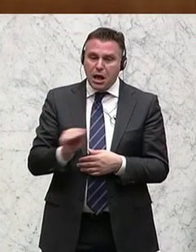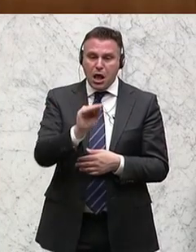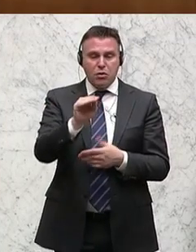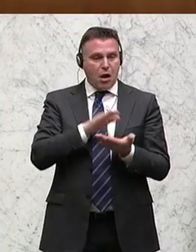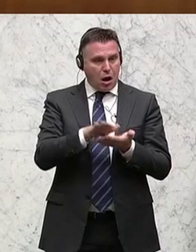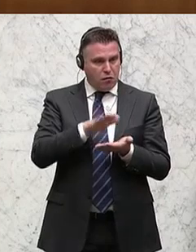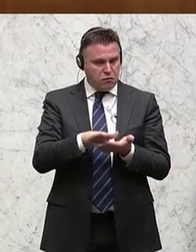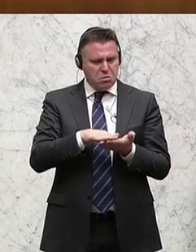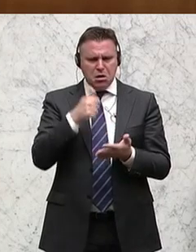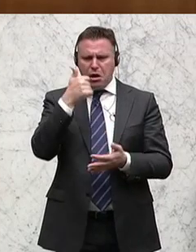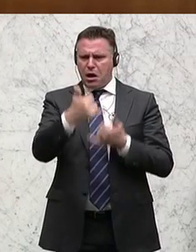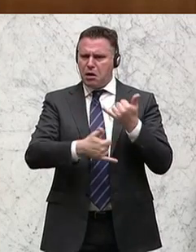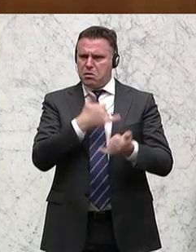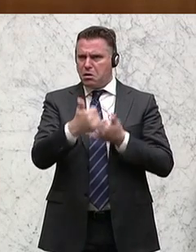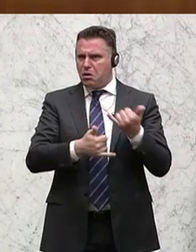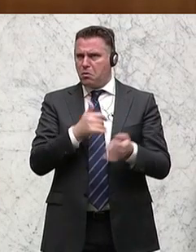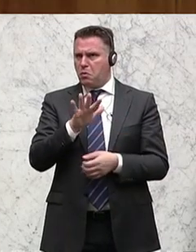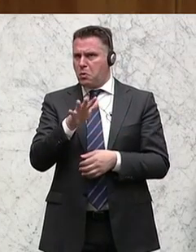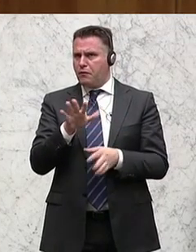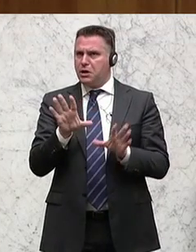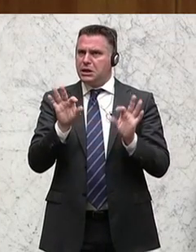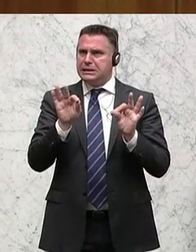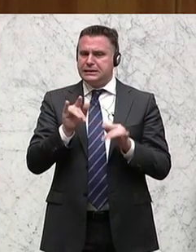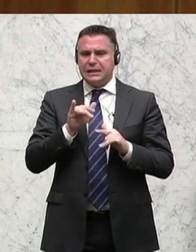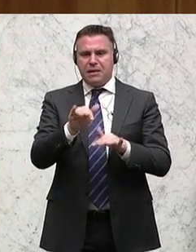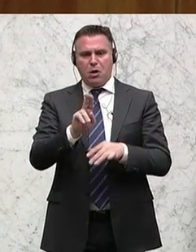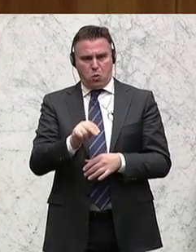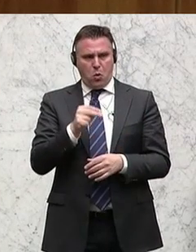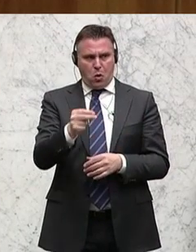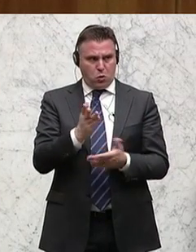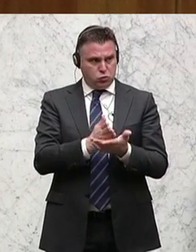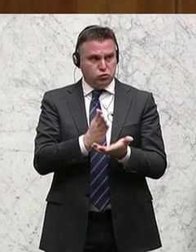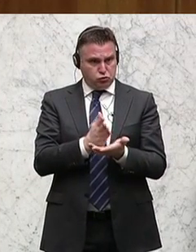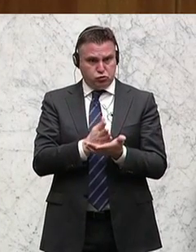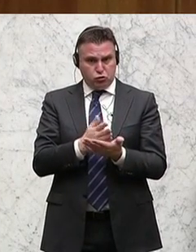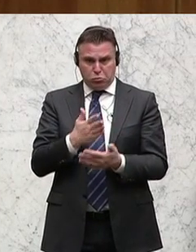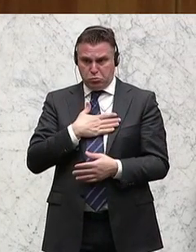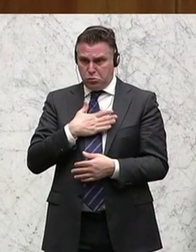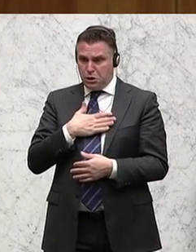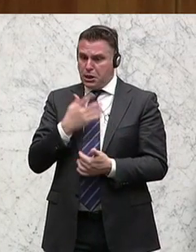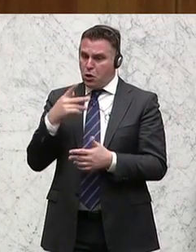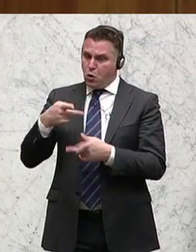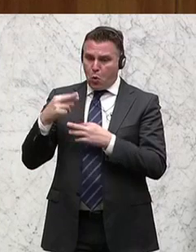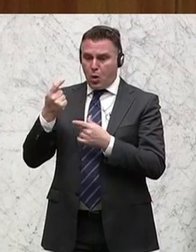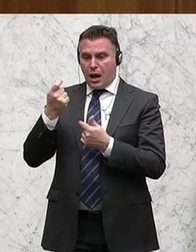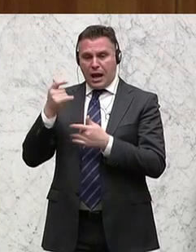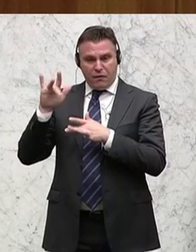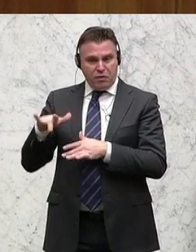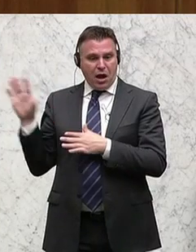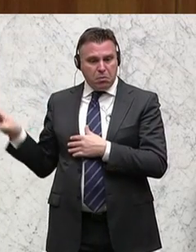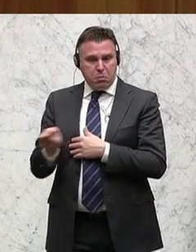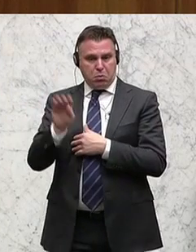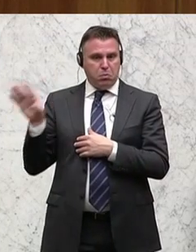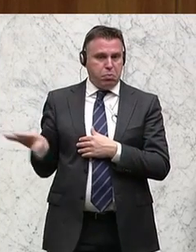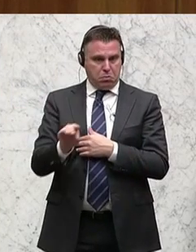das sind pro Jahr circa 10 Millionen Euro, dass das jedenfalls auch von unseren Rücklagen gedeckt werden kann. Das